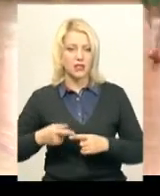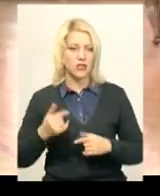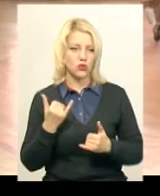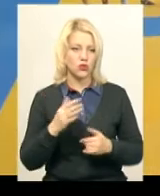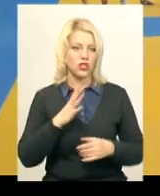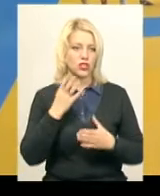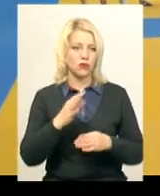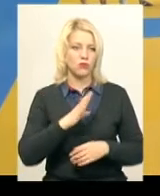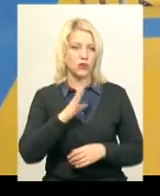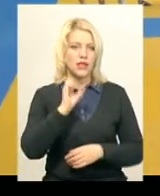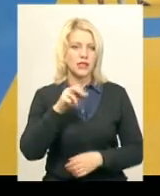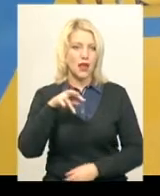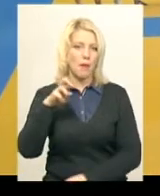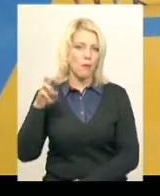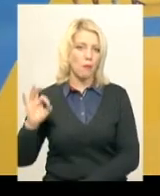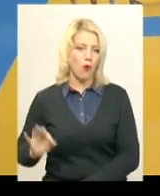самбо.